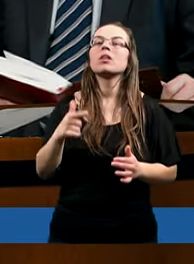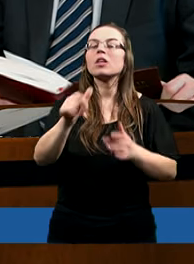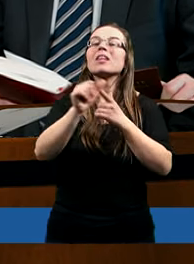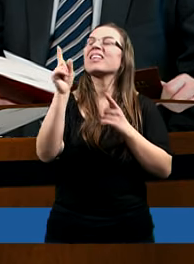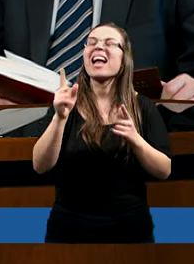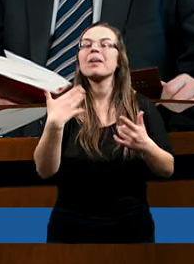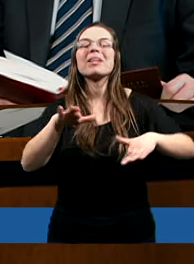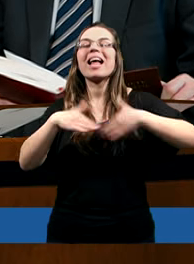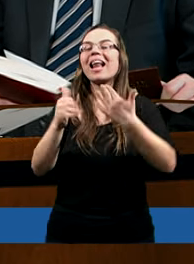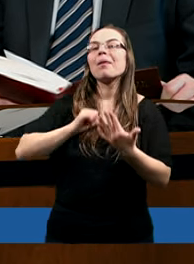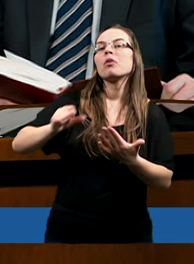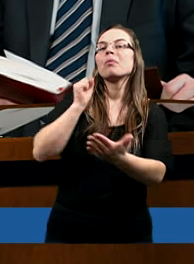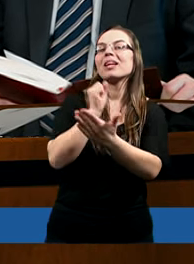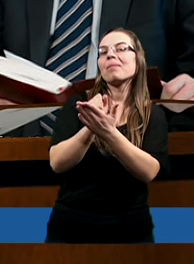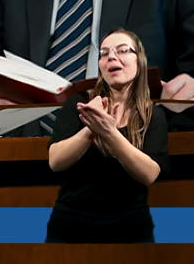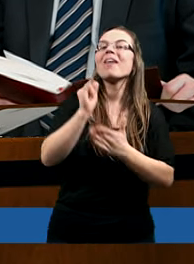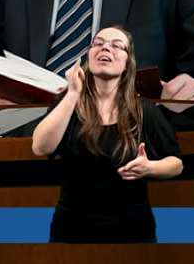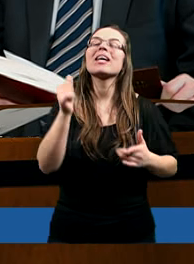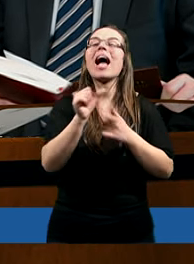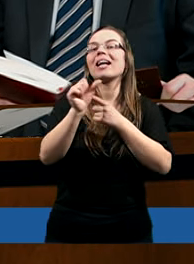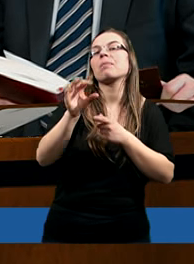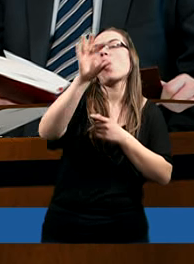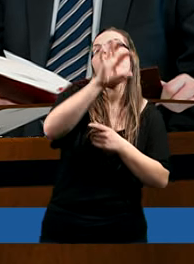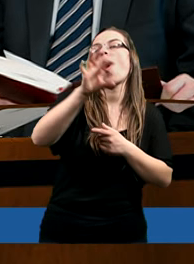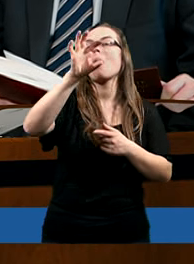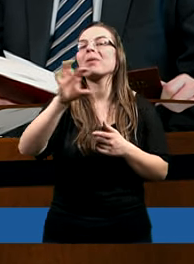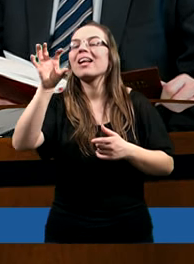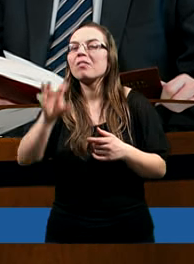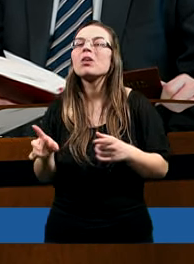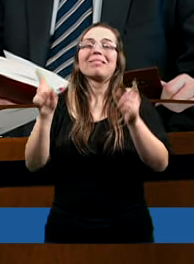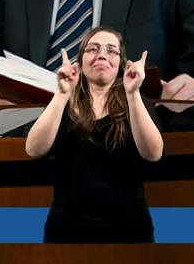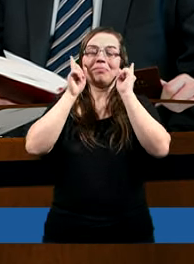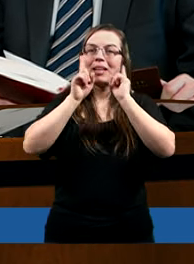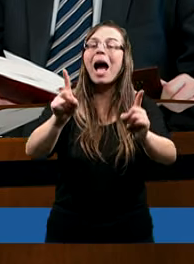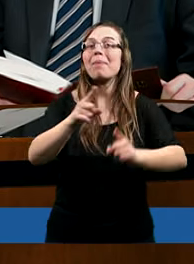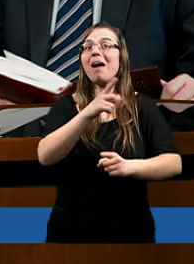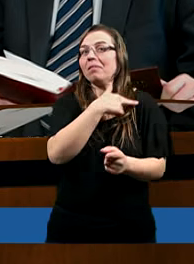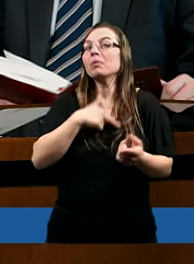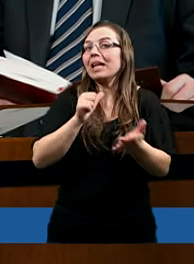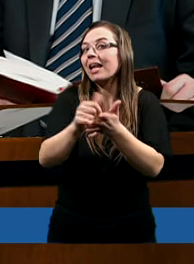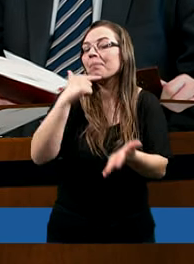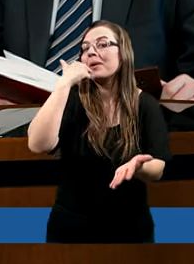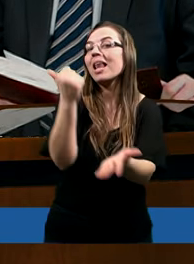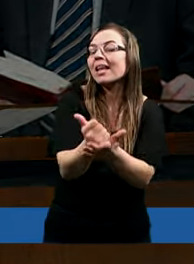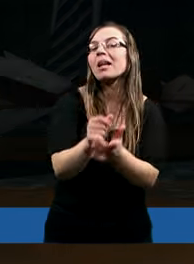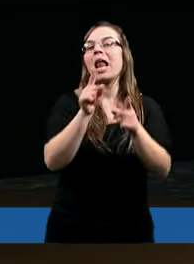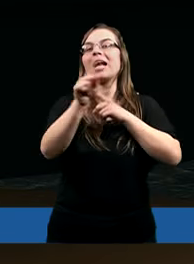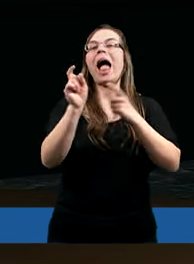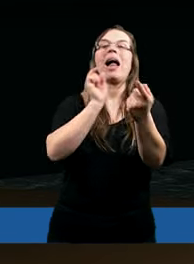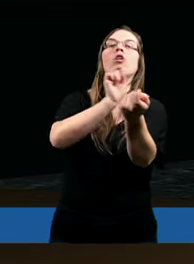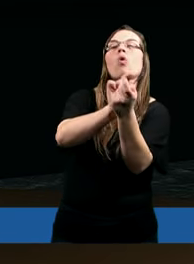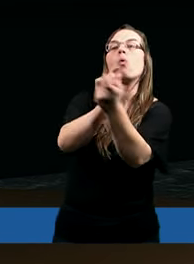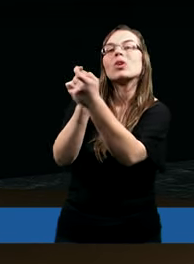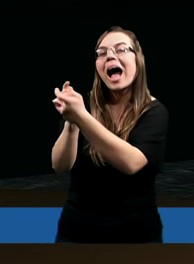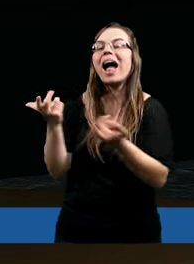zdajemy z tego sprawy, jak jesteśmy obserwowani. Naprawdę jesteśmy listem, czy dla naszych sąsiadów,